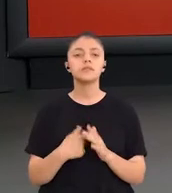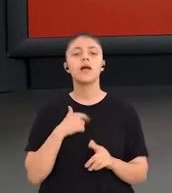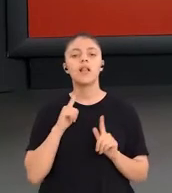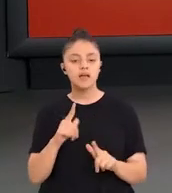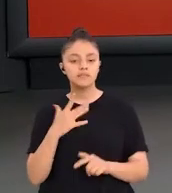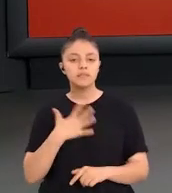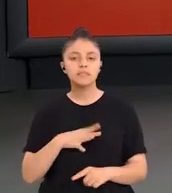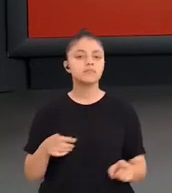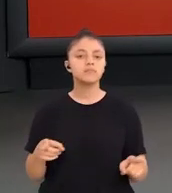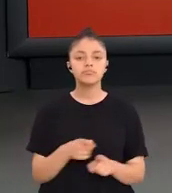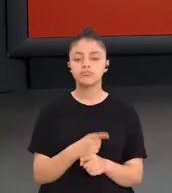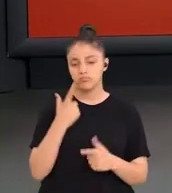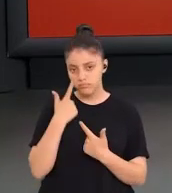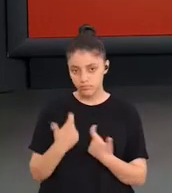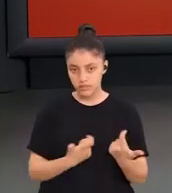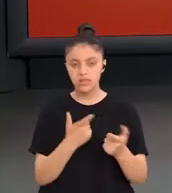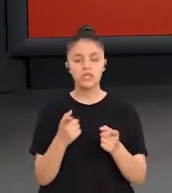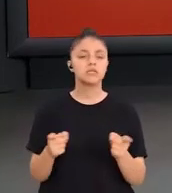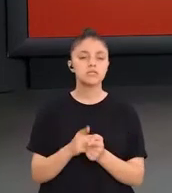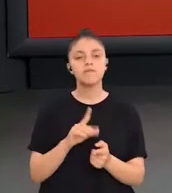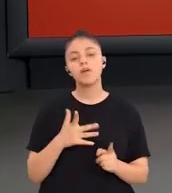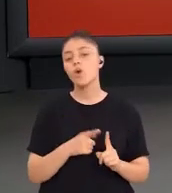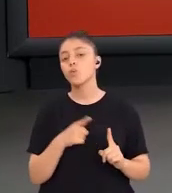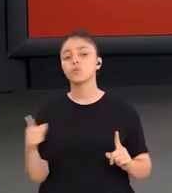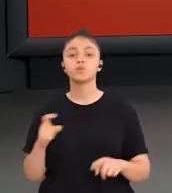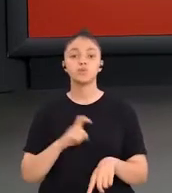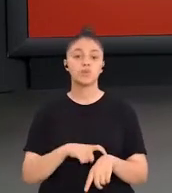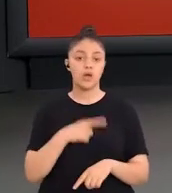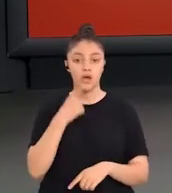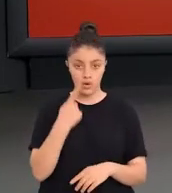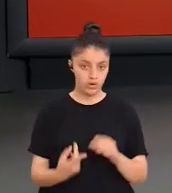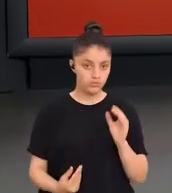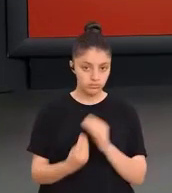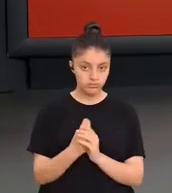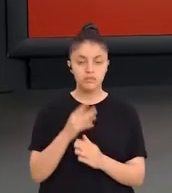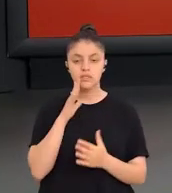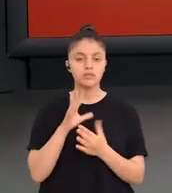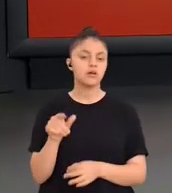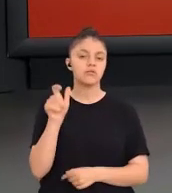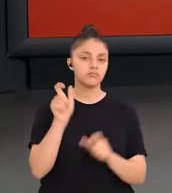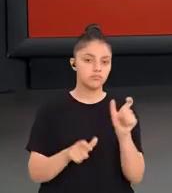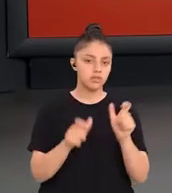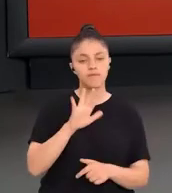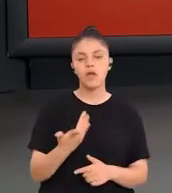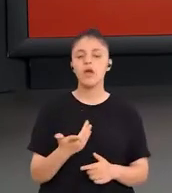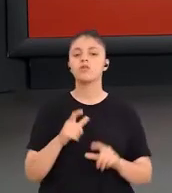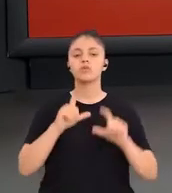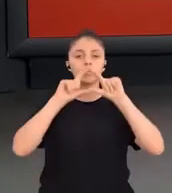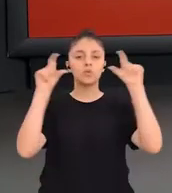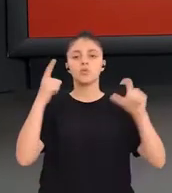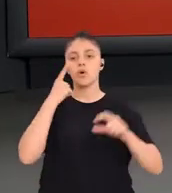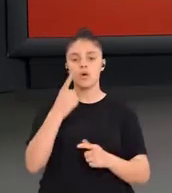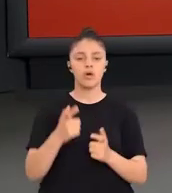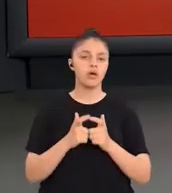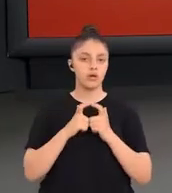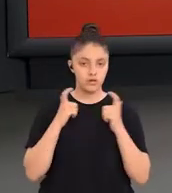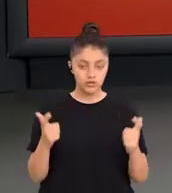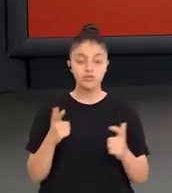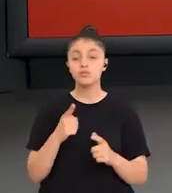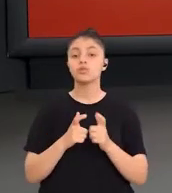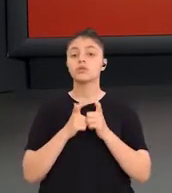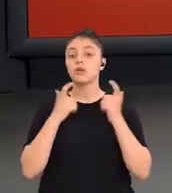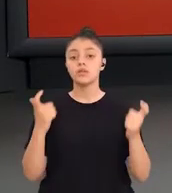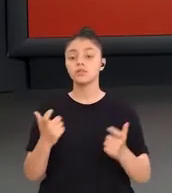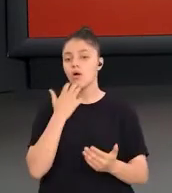ihtiyaç analizi, kısa ya da uzun süreli oluşturularak bireysel ve kurumsal gelişimi sağlamak